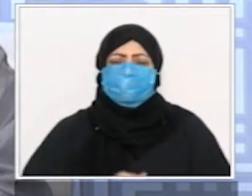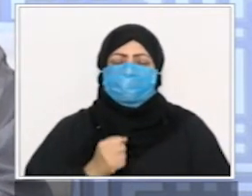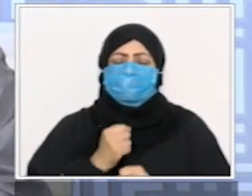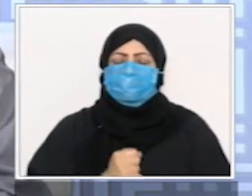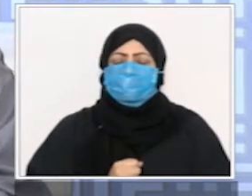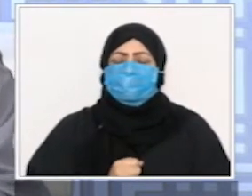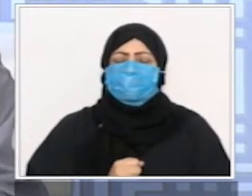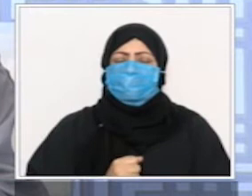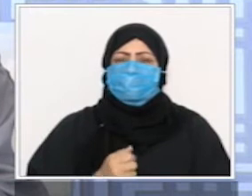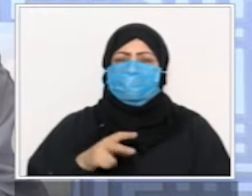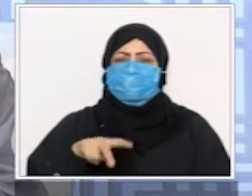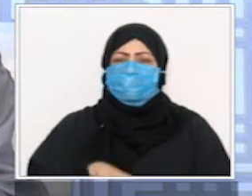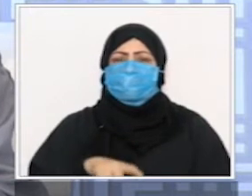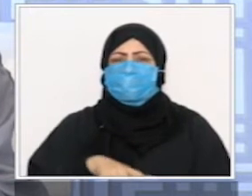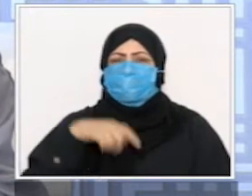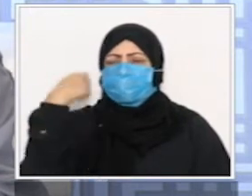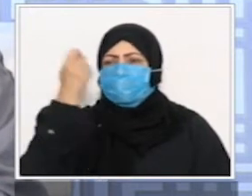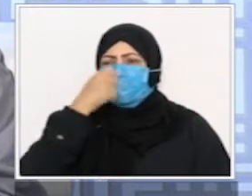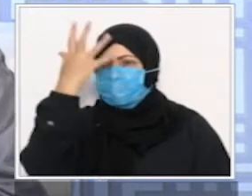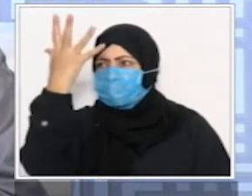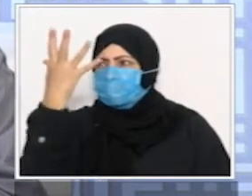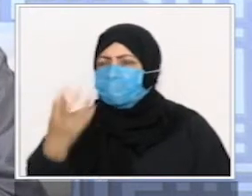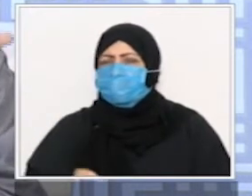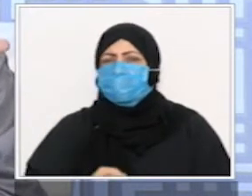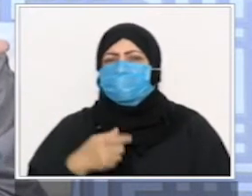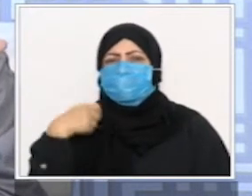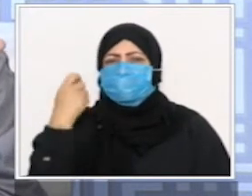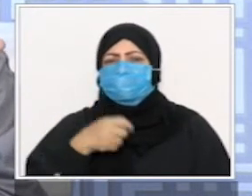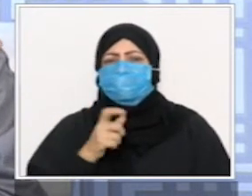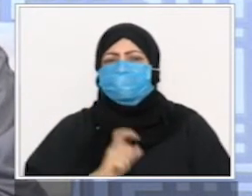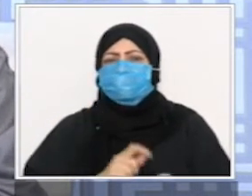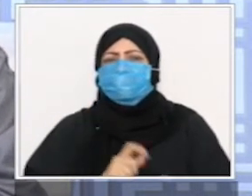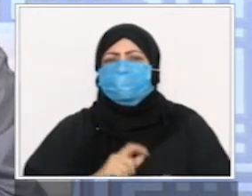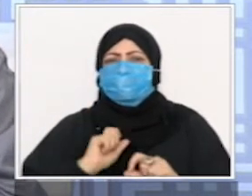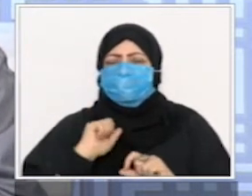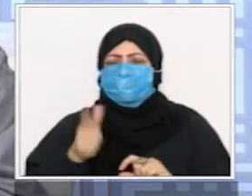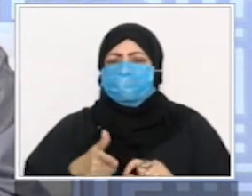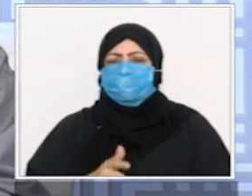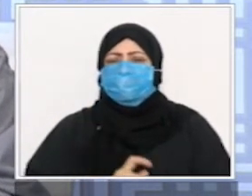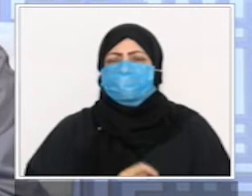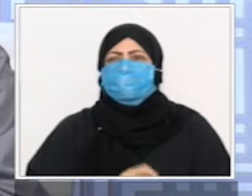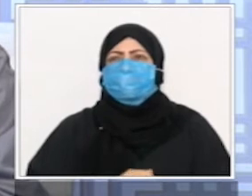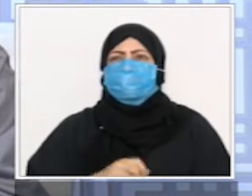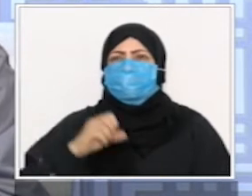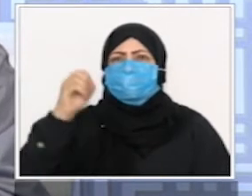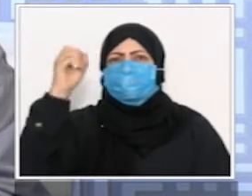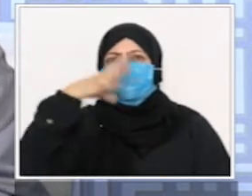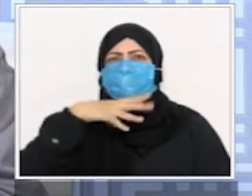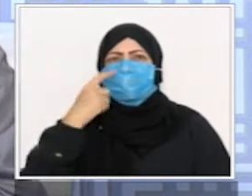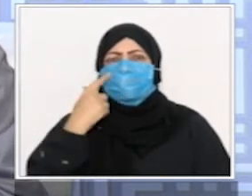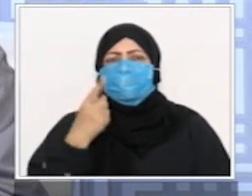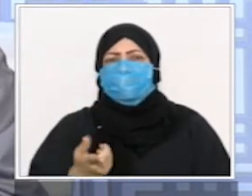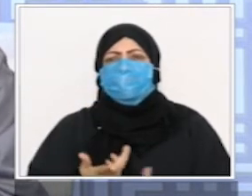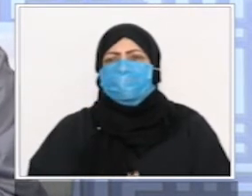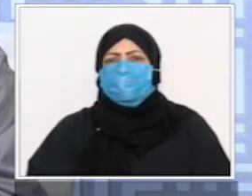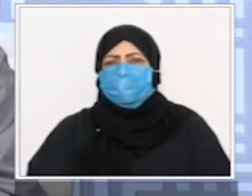راهوا الآن أنتم آذانكم التاني اللي تديروا فيه أراهوا الضي طلاع أراهوا أراهوا الشمس قي بتزرق عليك حتى صلاتك أنت أصلاً